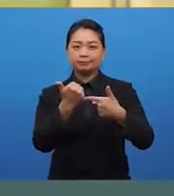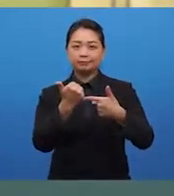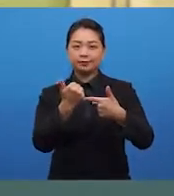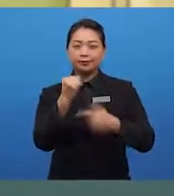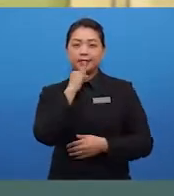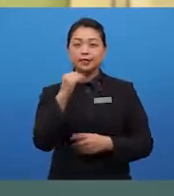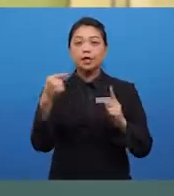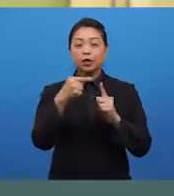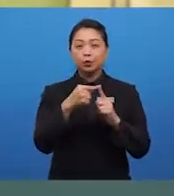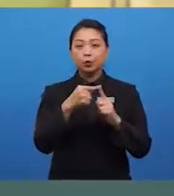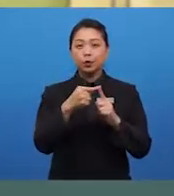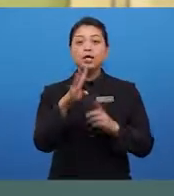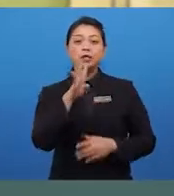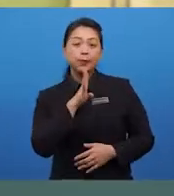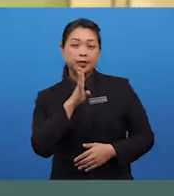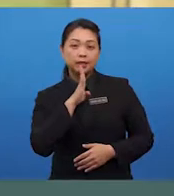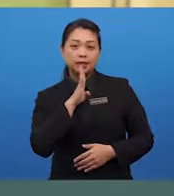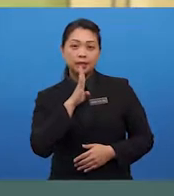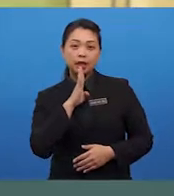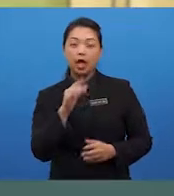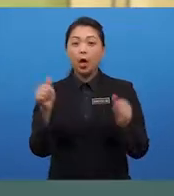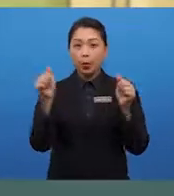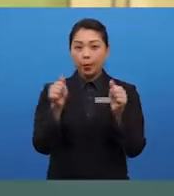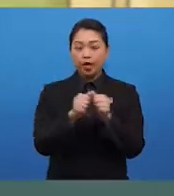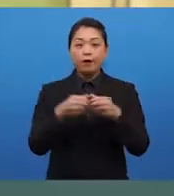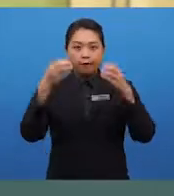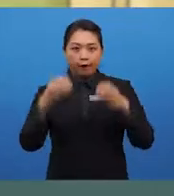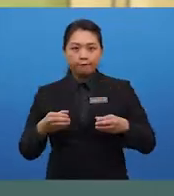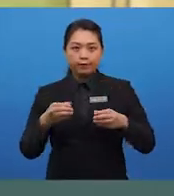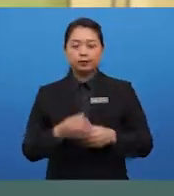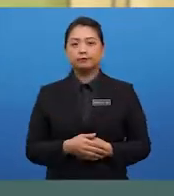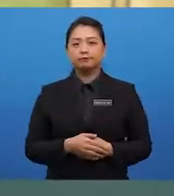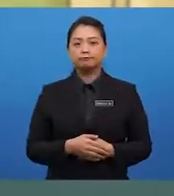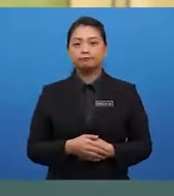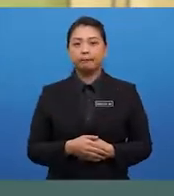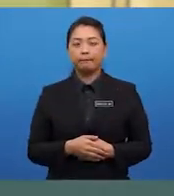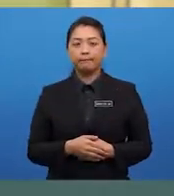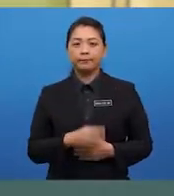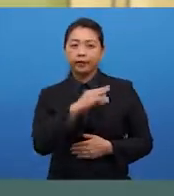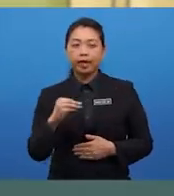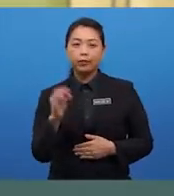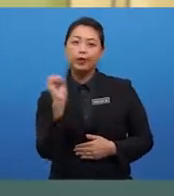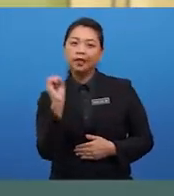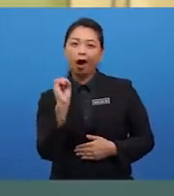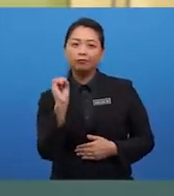berbicara dengan percayaan dan tanpa